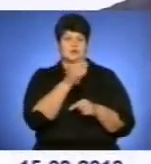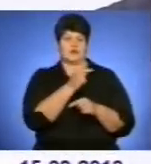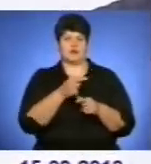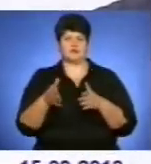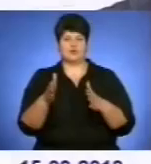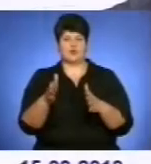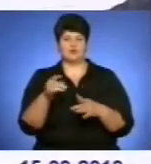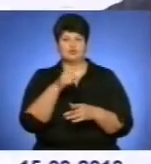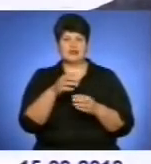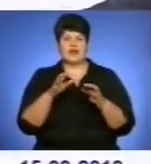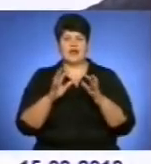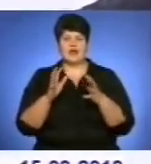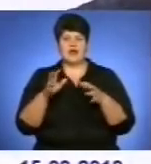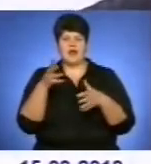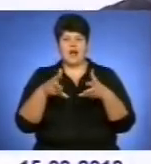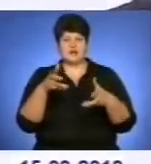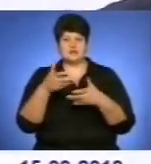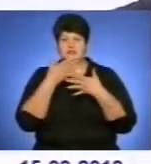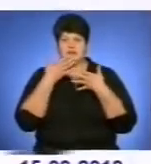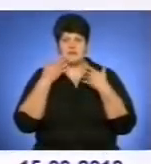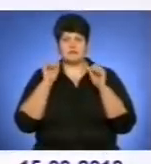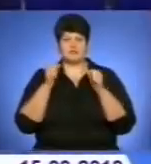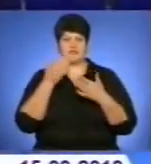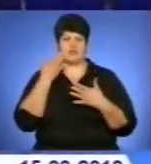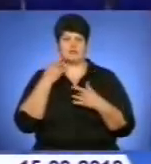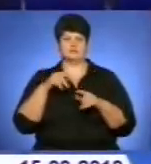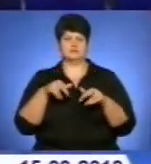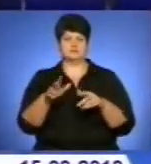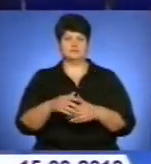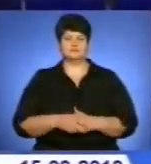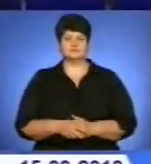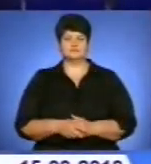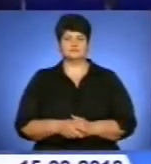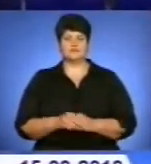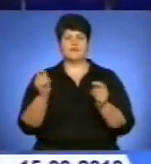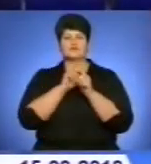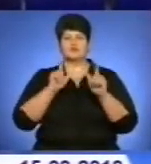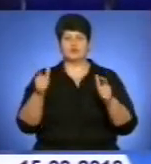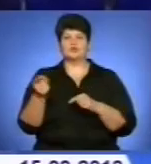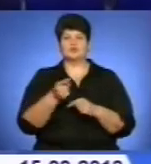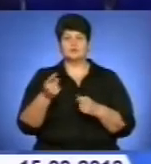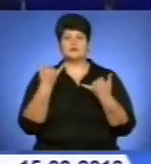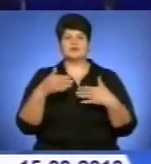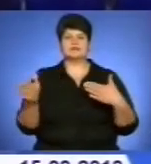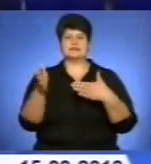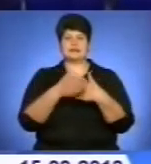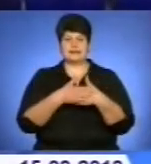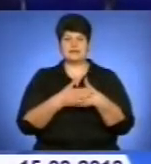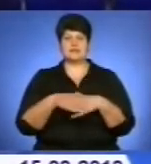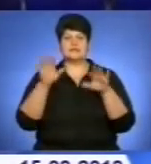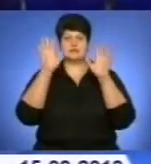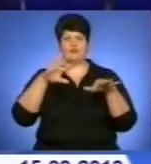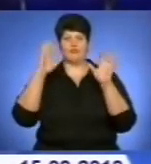пісок не розчищають. Оця гопата до гри піднята вперед, а ззаді пісок. І так шурують піском